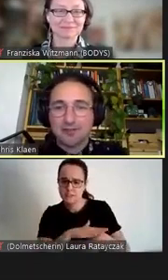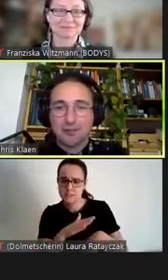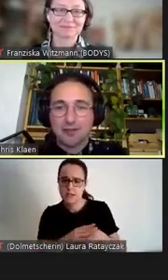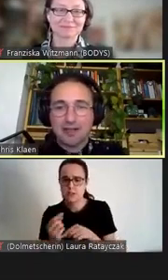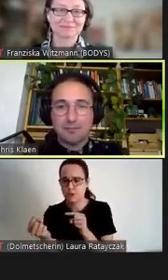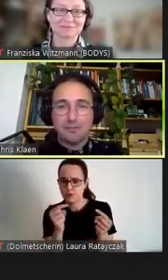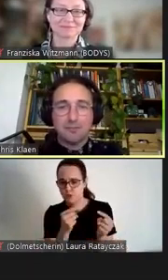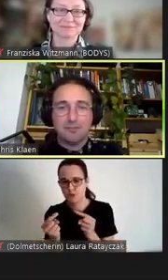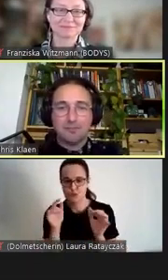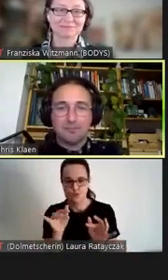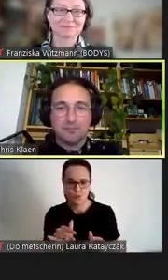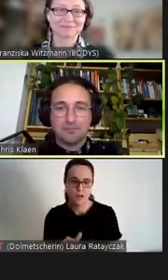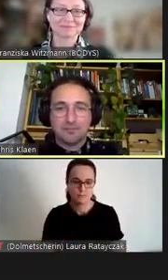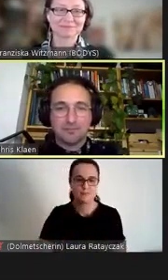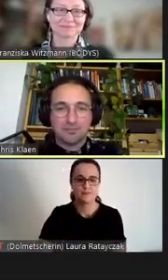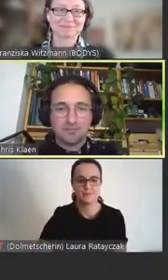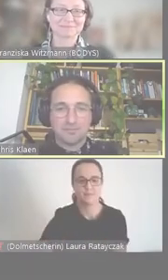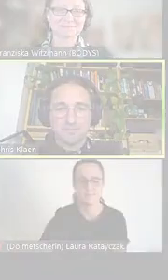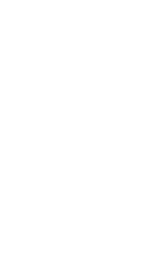Diskussion haben.